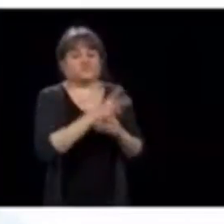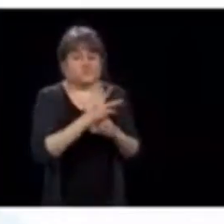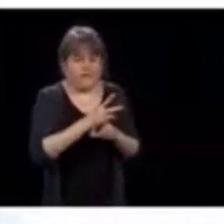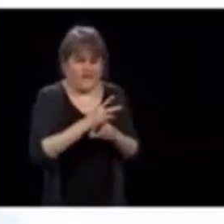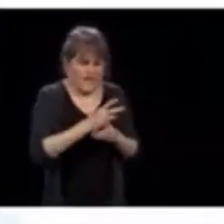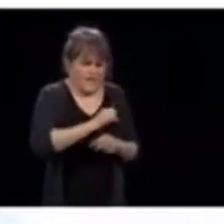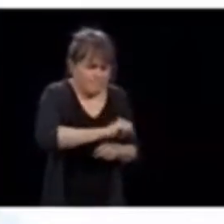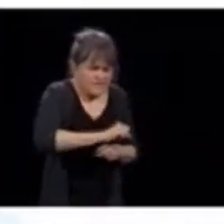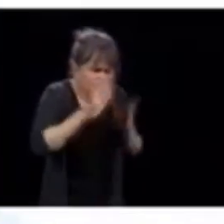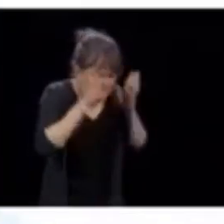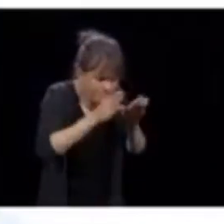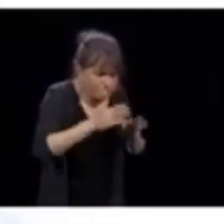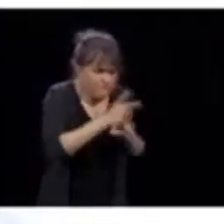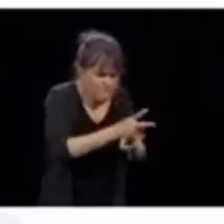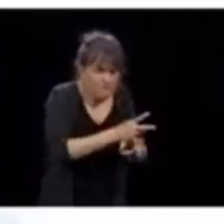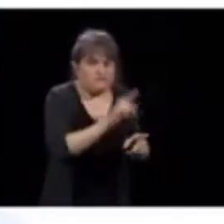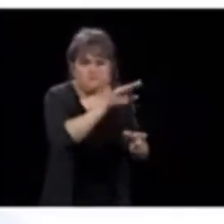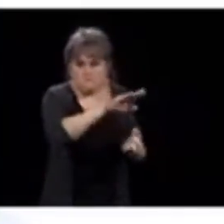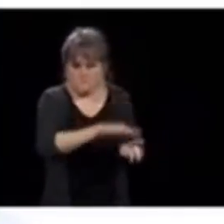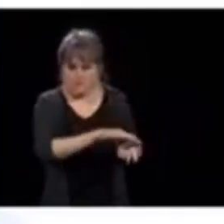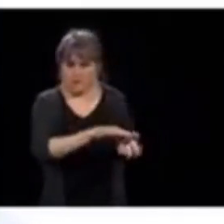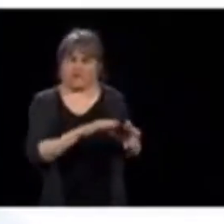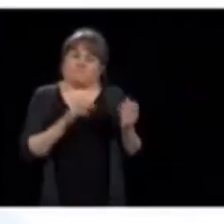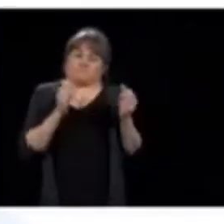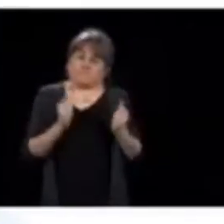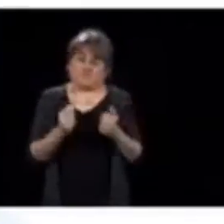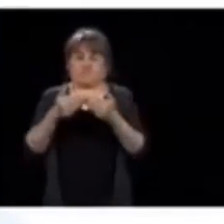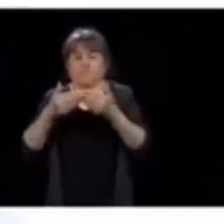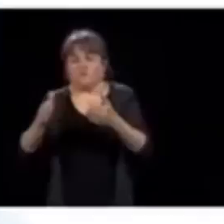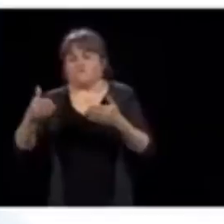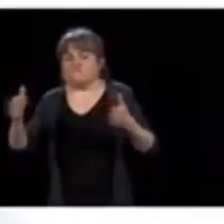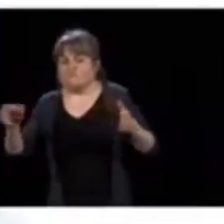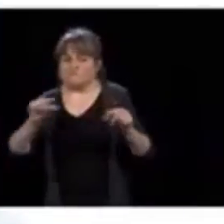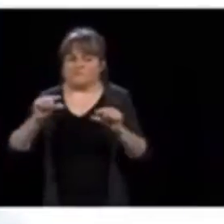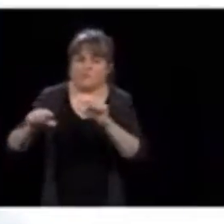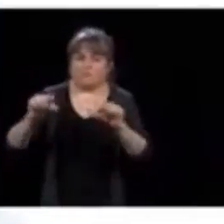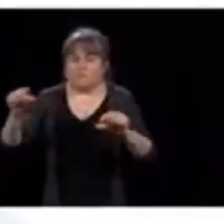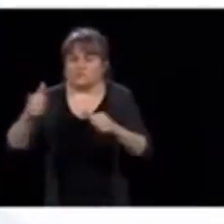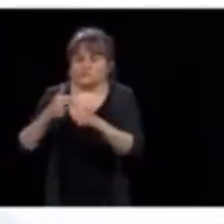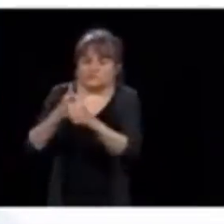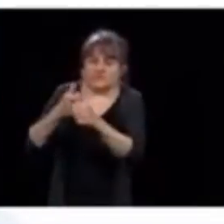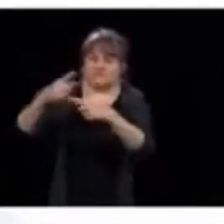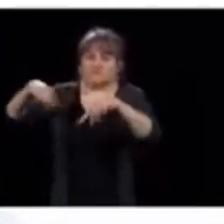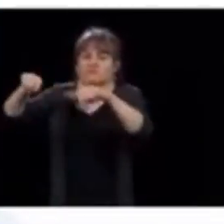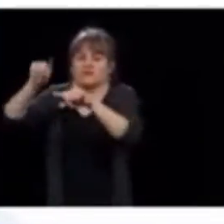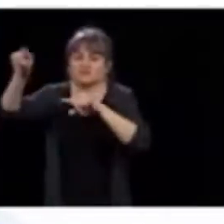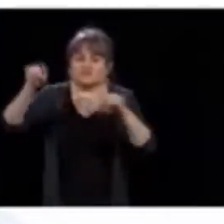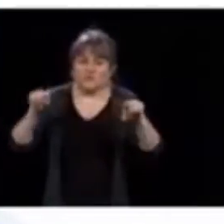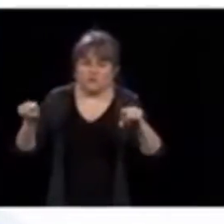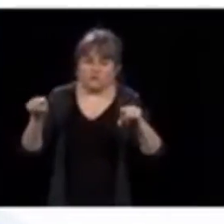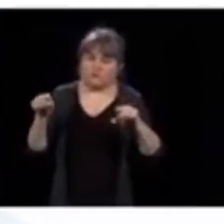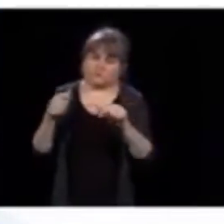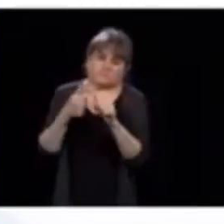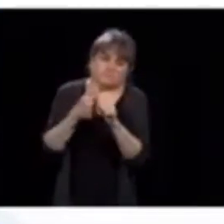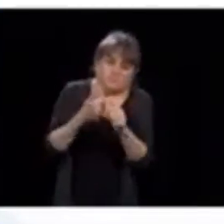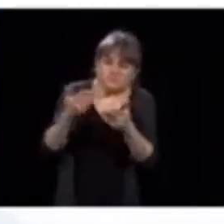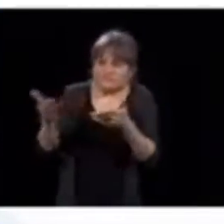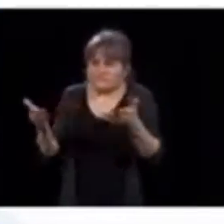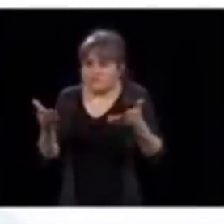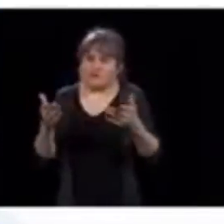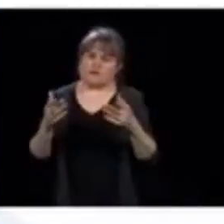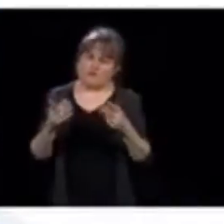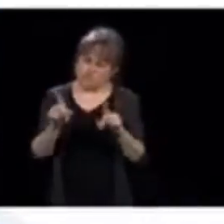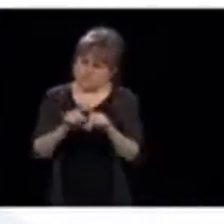moment-là, ouvrir ce que j'appellerais les robinets à différentes périodes en fonction de'épidémiologie locale, tout en maintenant des mesures